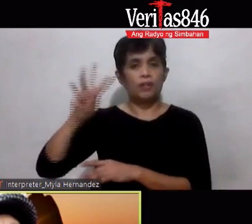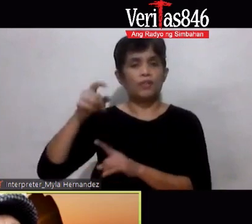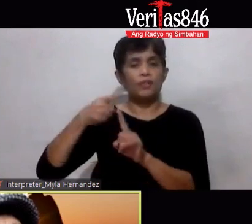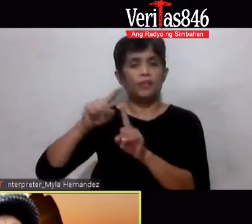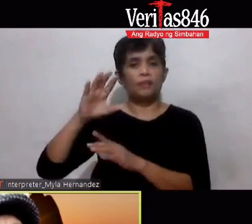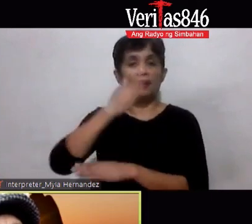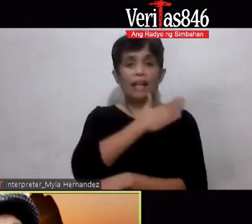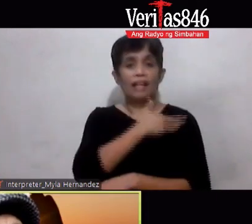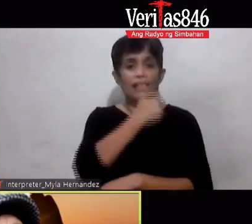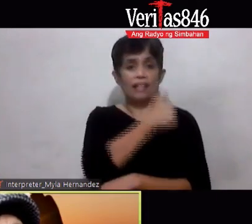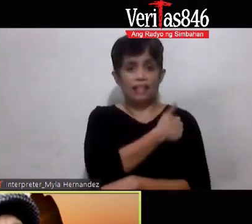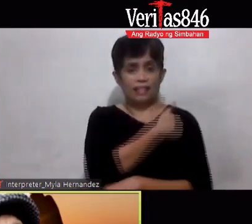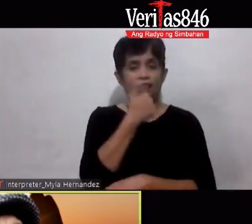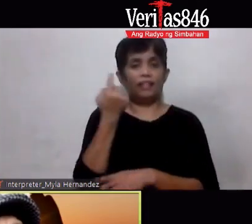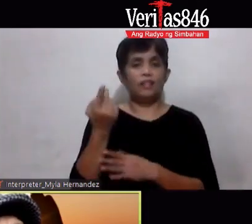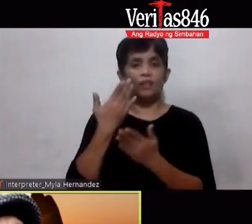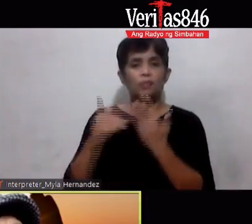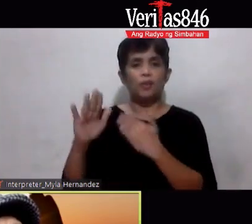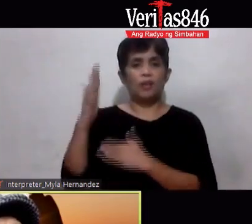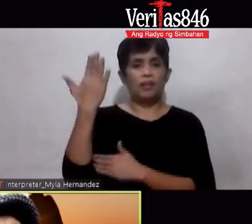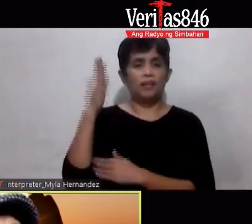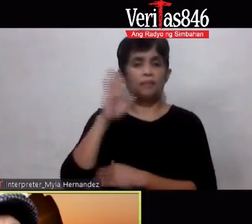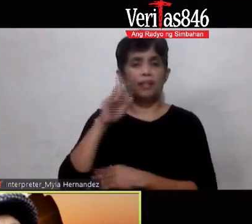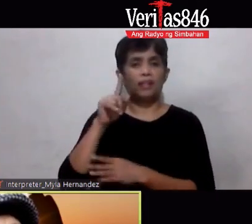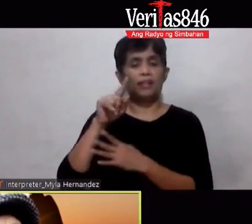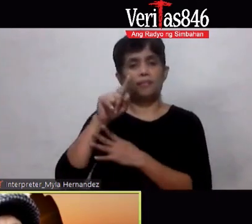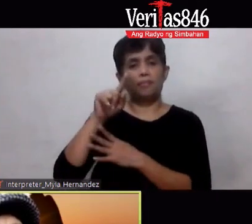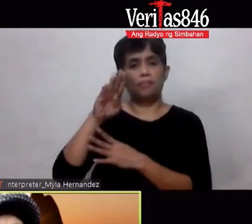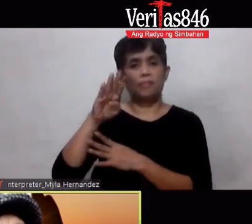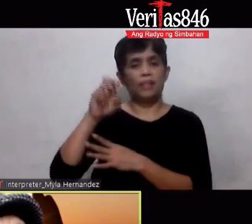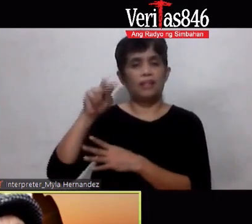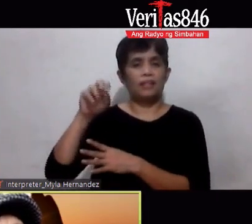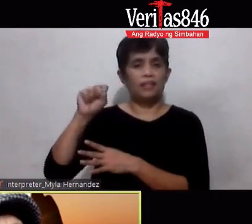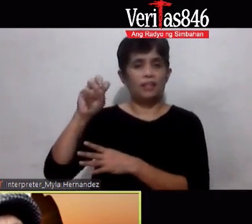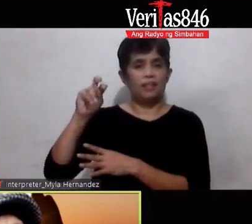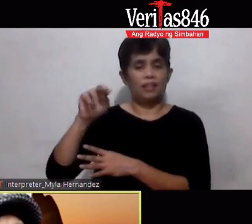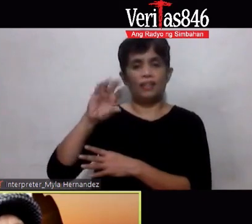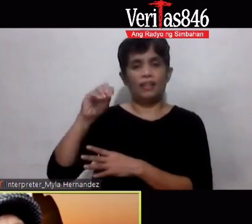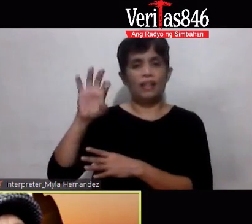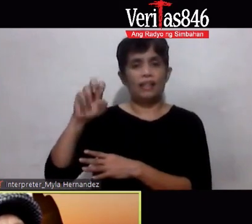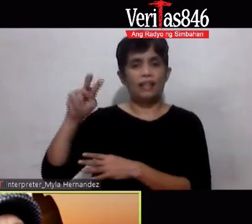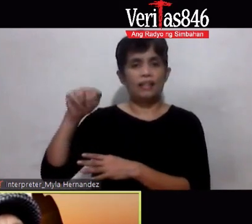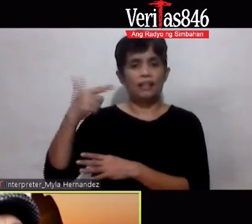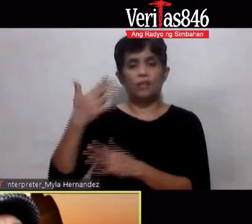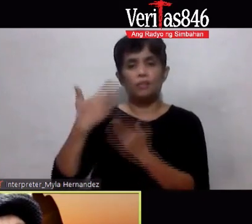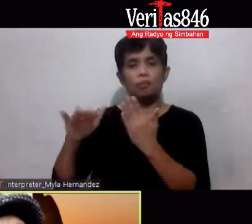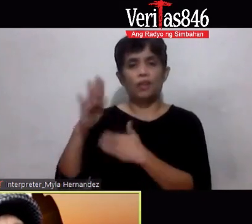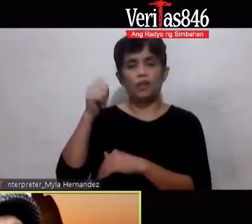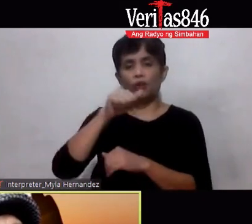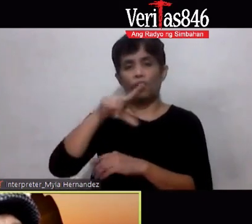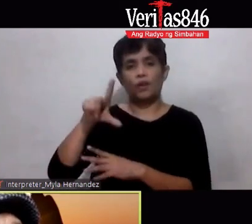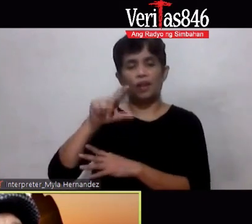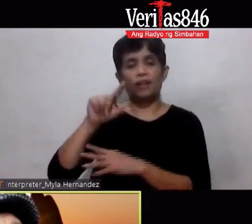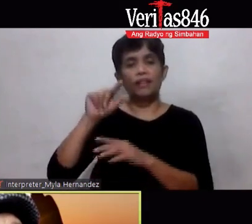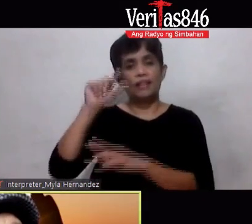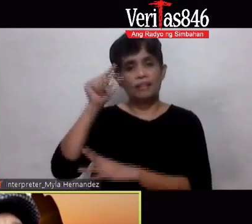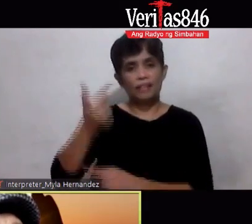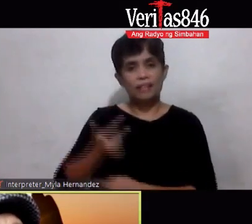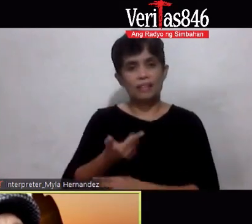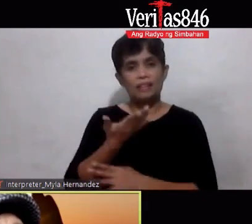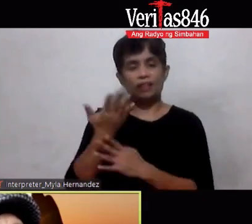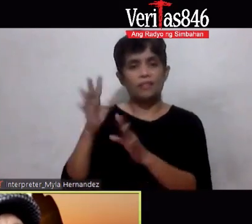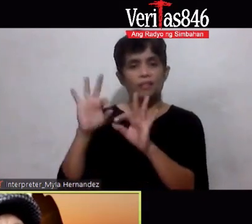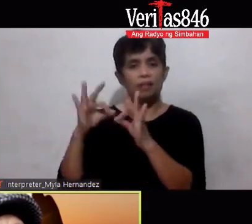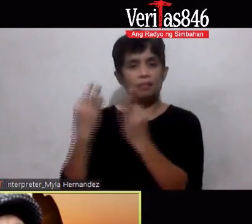si Tina Ras good morning brother Benson and brother Eng and si Yam sabi niya good morning to all greetings to Perry family ingat po kayo for all